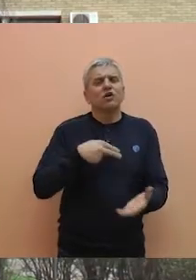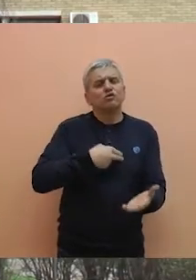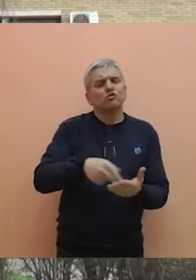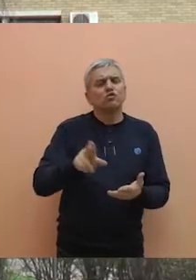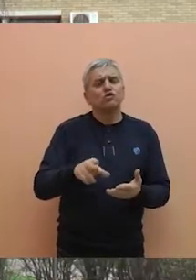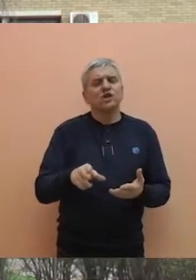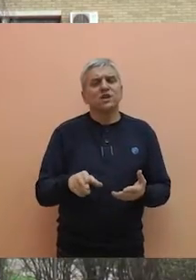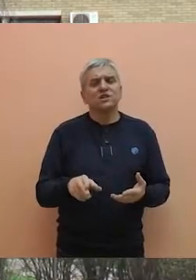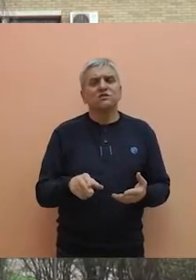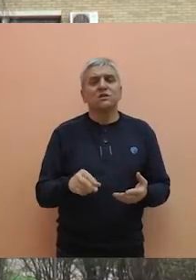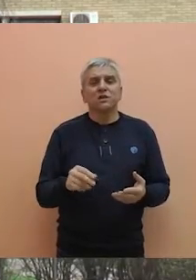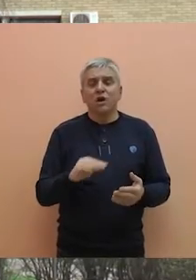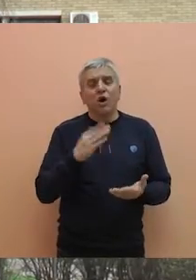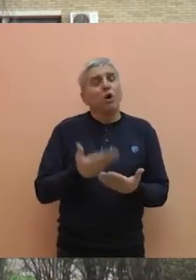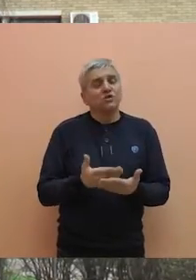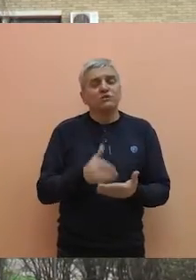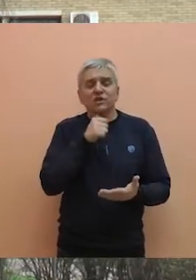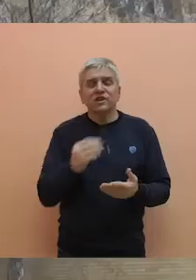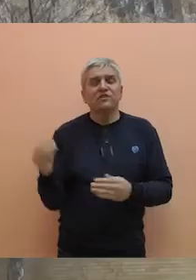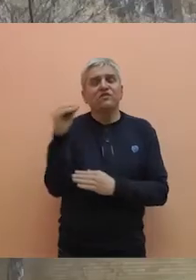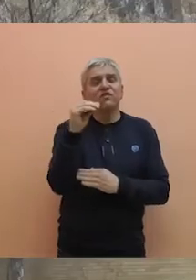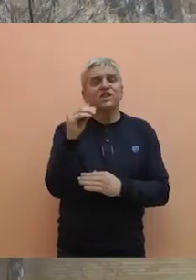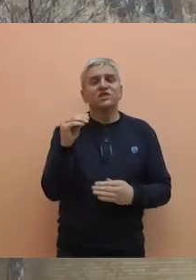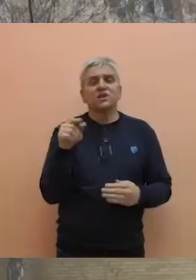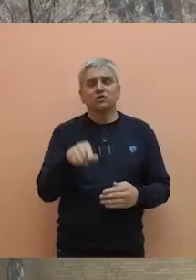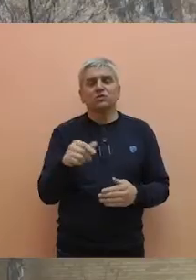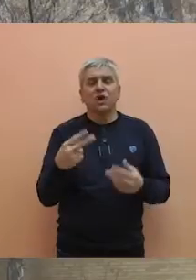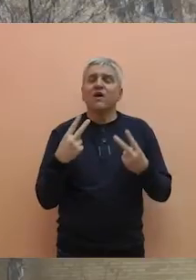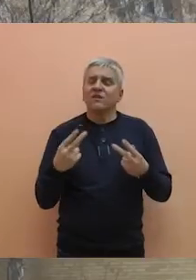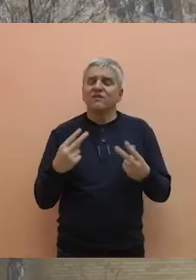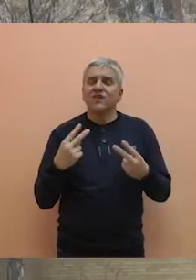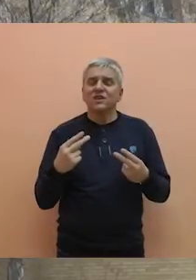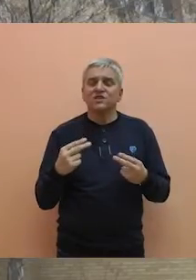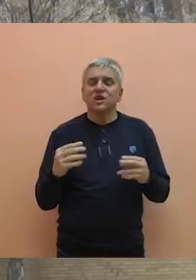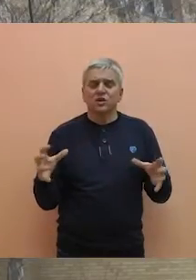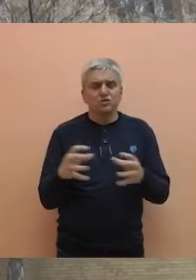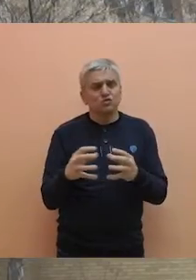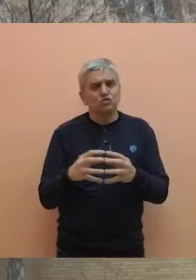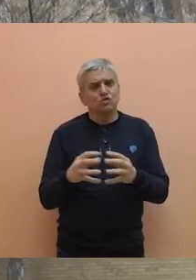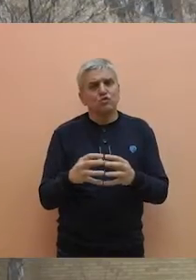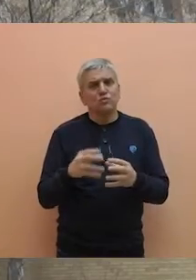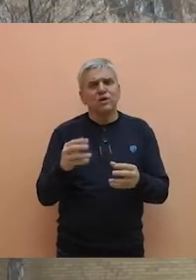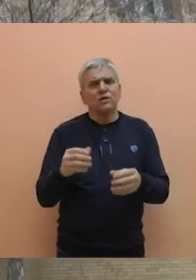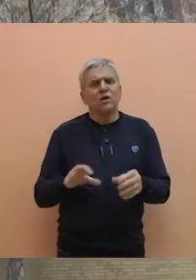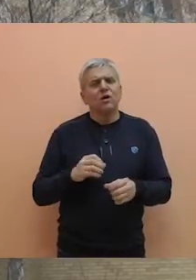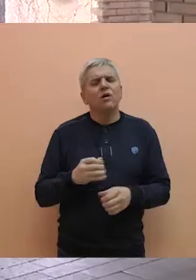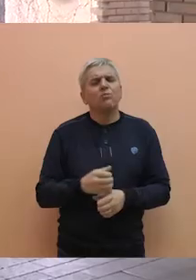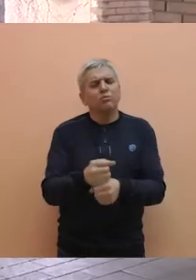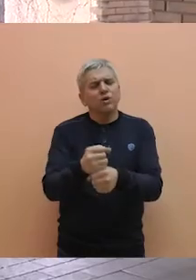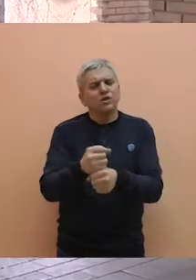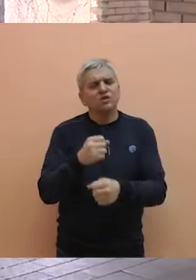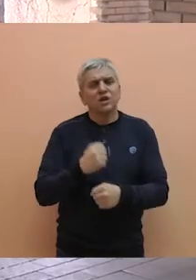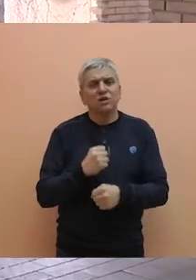tužilaštva, kako osnovnog, tako i višeg. Dakle, jedan značajan skup u smislu podrške radu